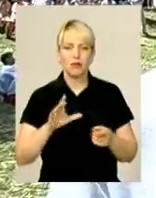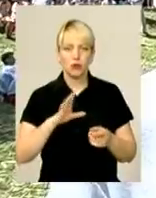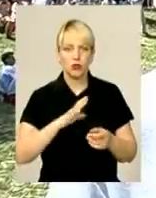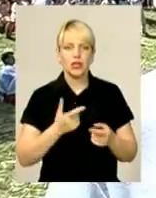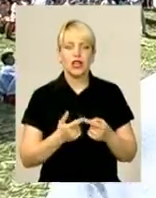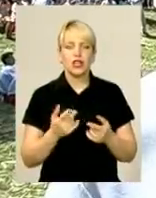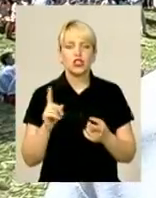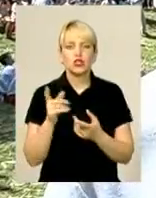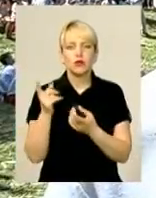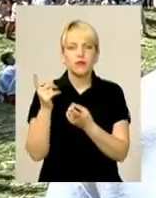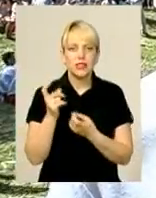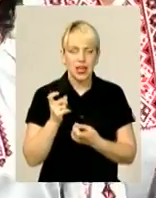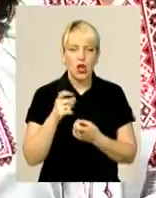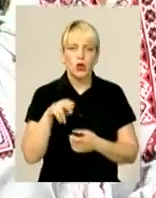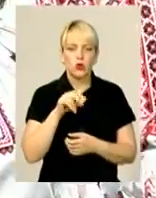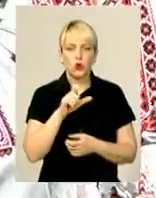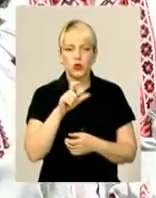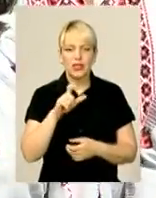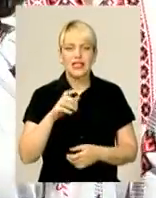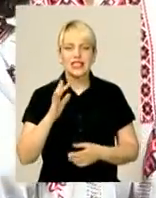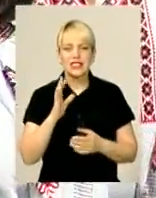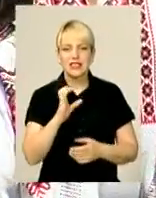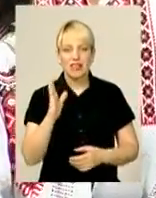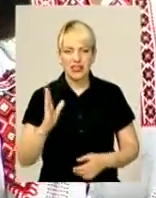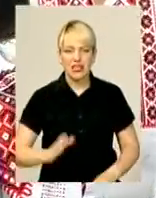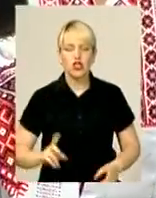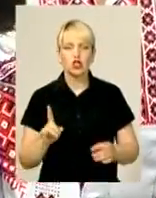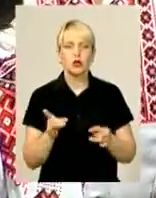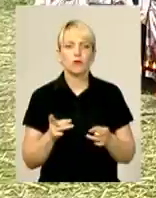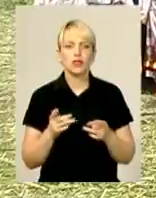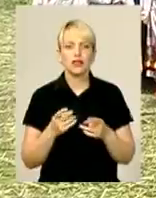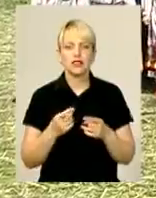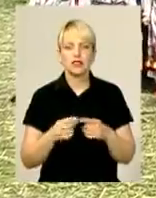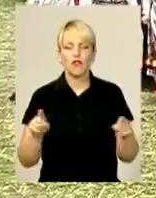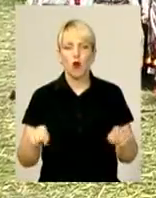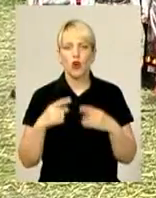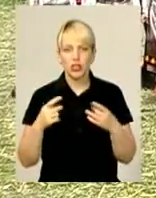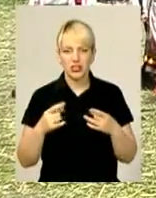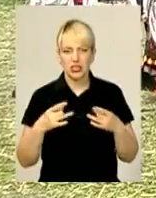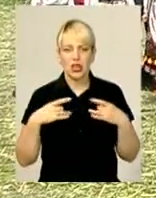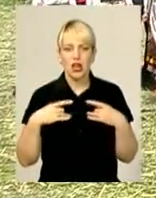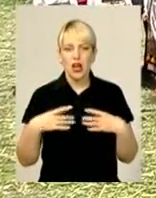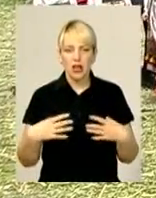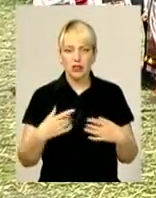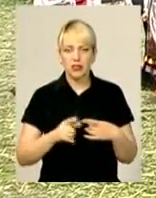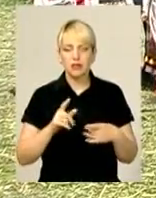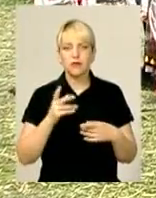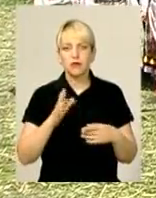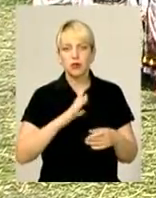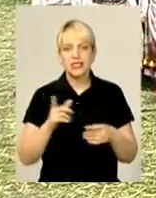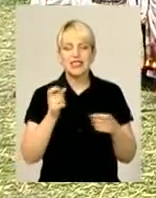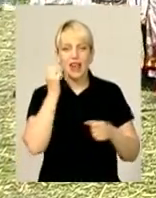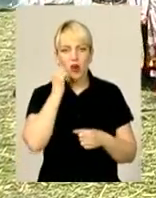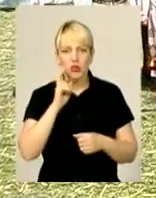Духу Святого, для наших предків. До створення урочистої атмосфери, окрім місцевих, долучилися і колективи Старокостянтинівського і